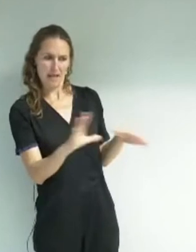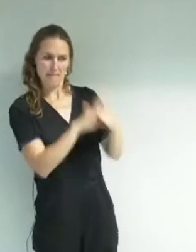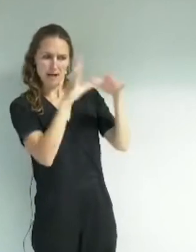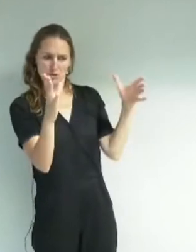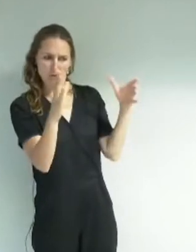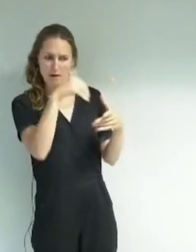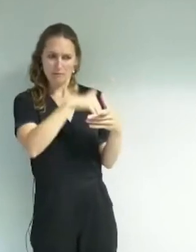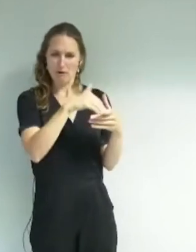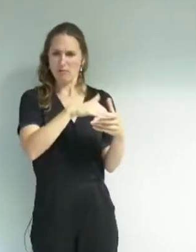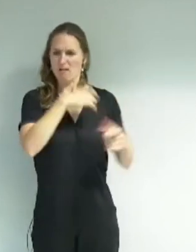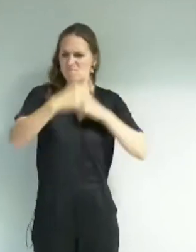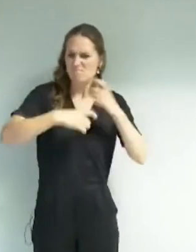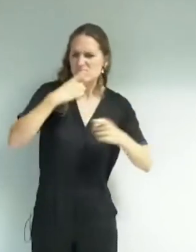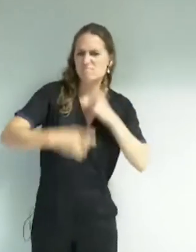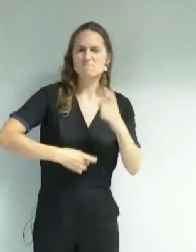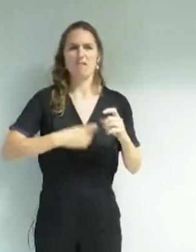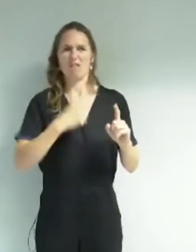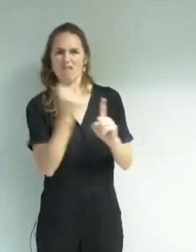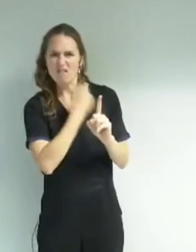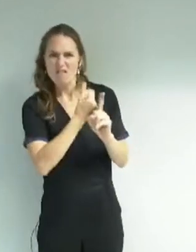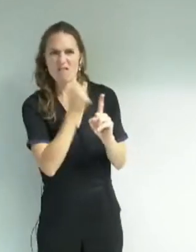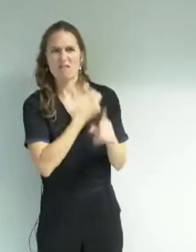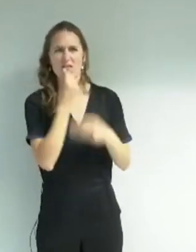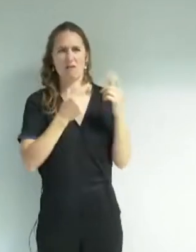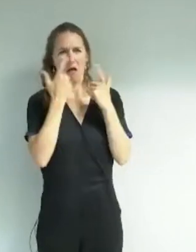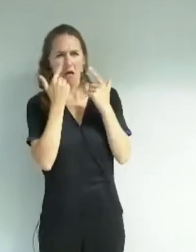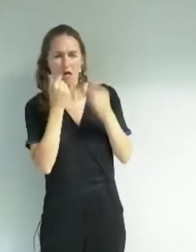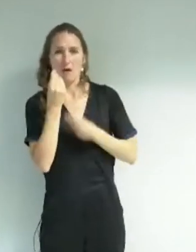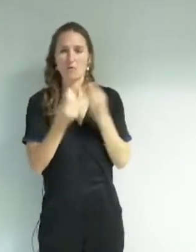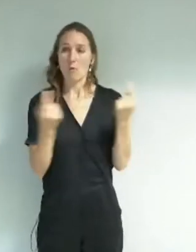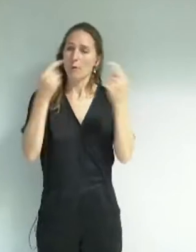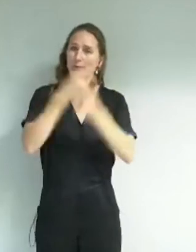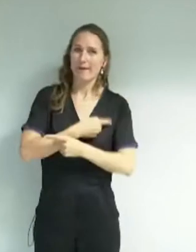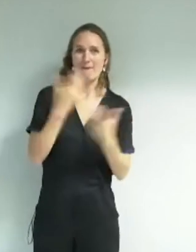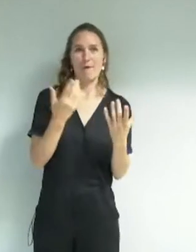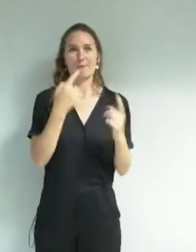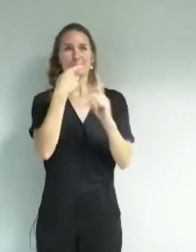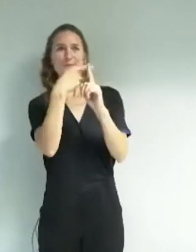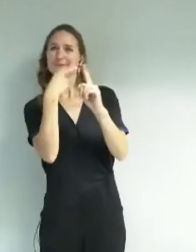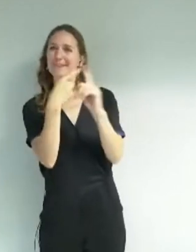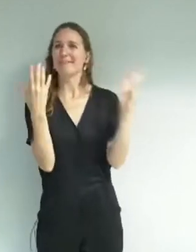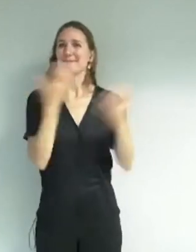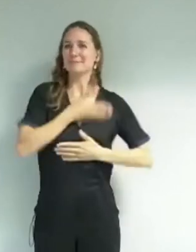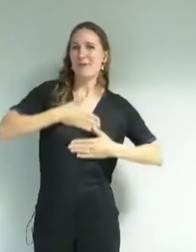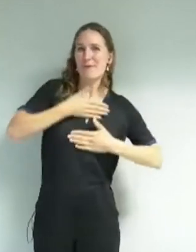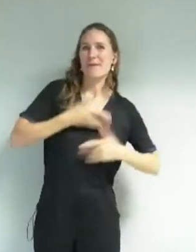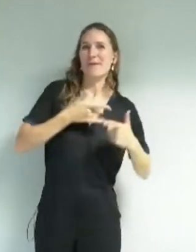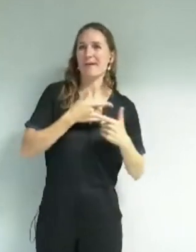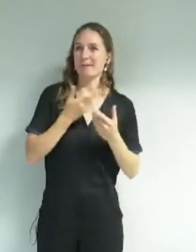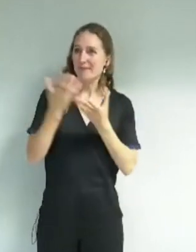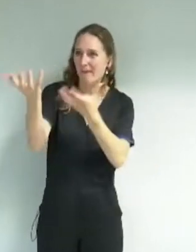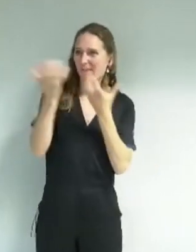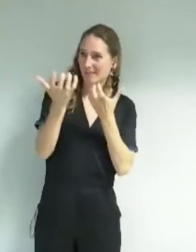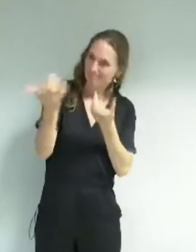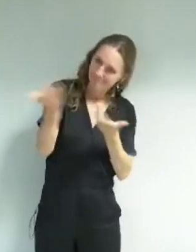pleurniche tout le temps ? Ou est-ce qu'on voulait donner quelque chose d'un peu amusant, d'un peu gai, d'un peu sympa ? Donner envie quand même aux gens de venir